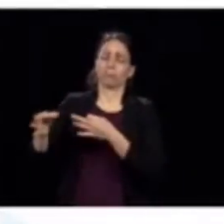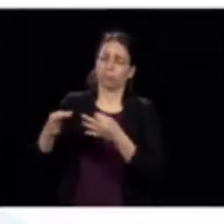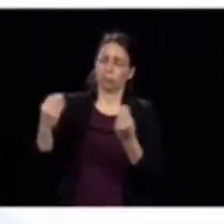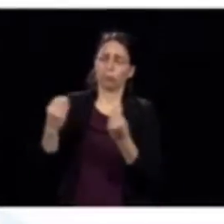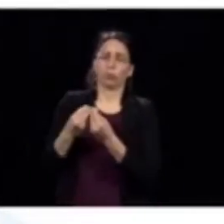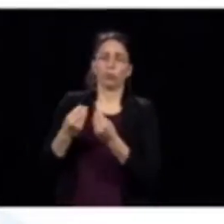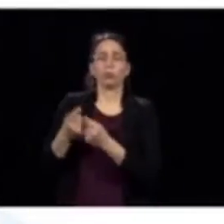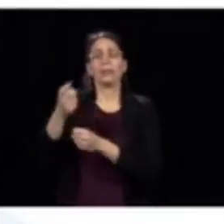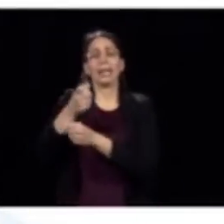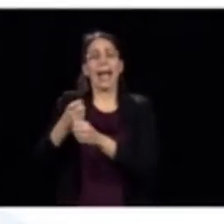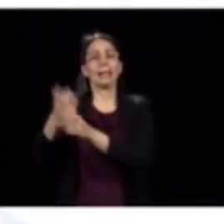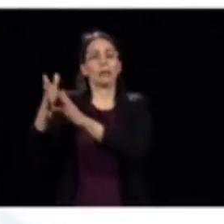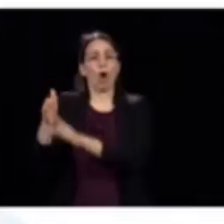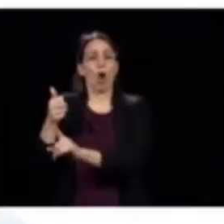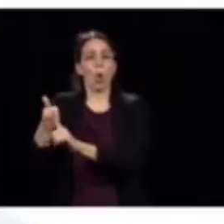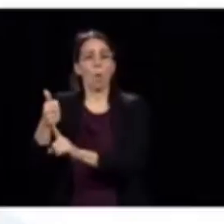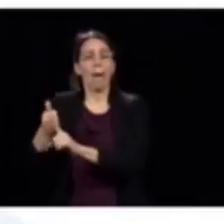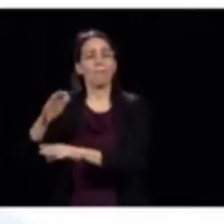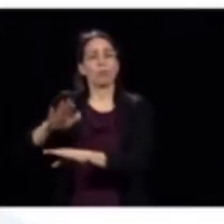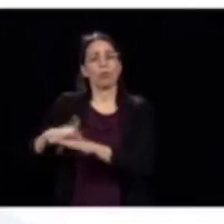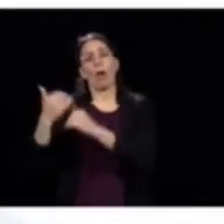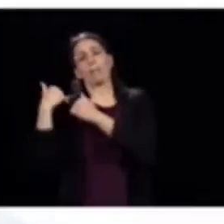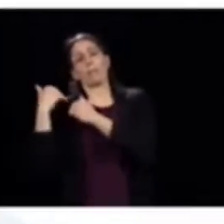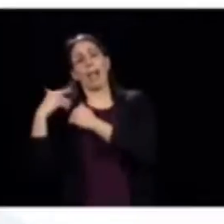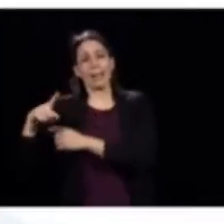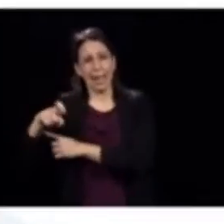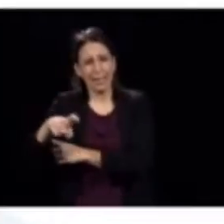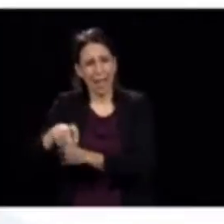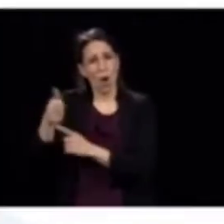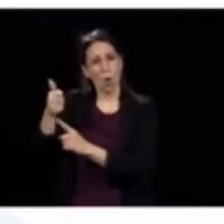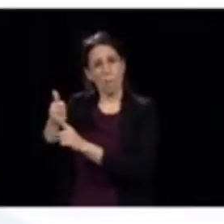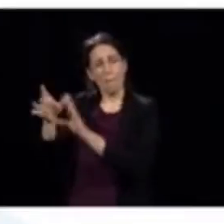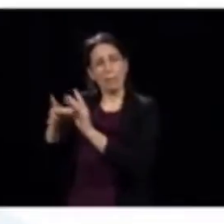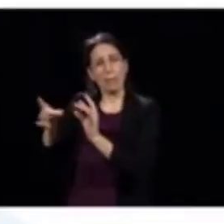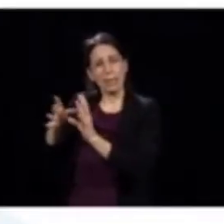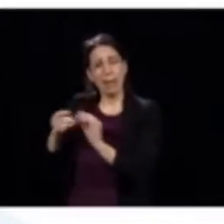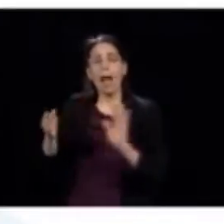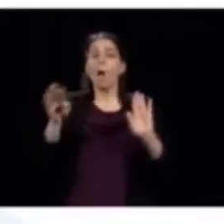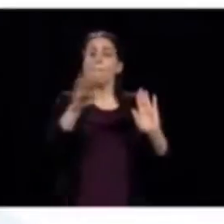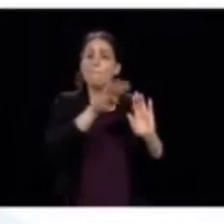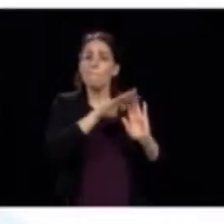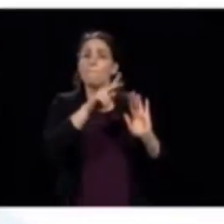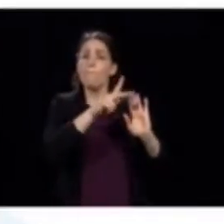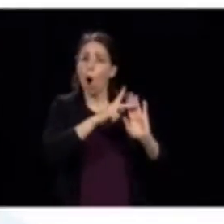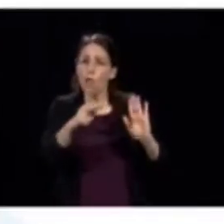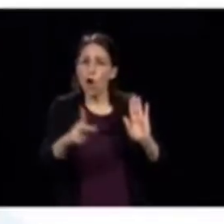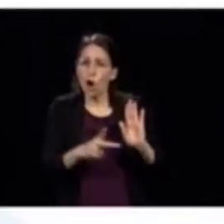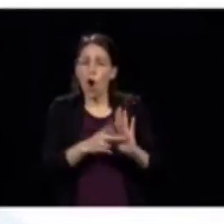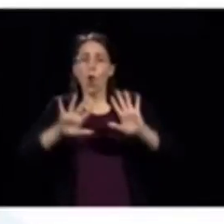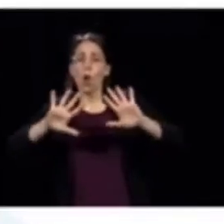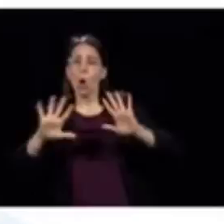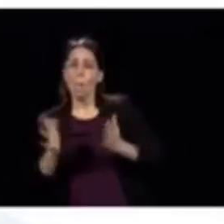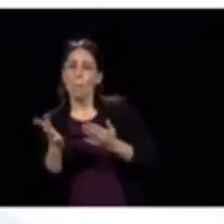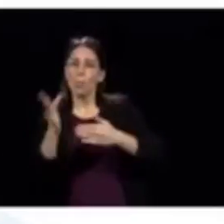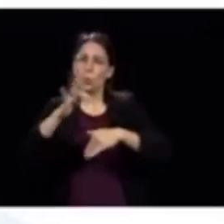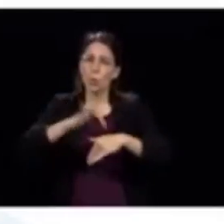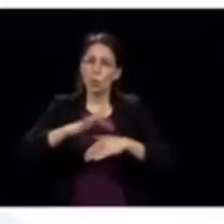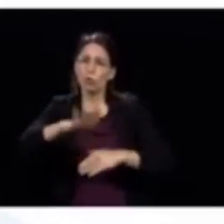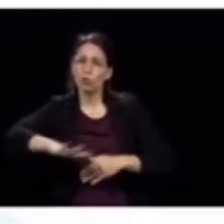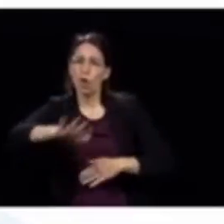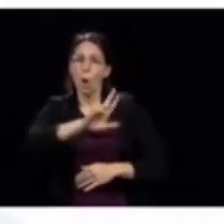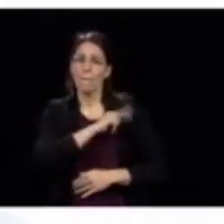cancérologie qui m'a expliqué vraiment les protocoles, comment c'est appliqué dans le milieu. Mais je ne vous cache pas qu